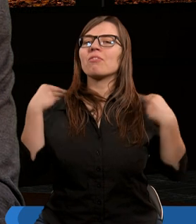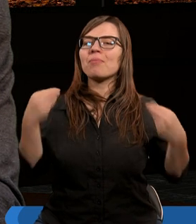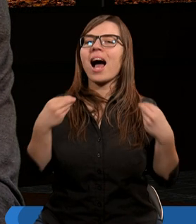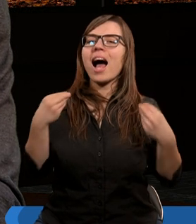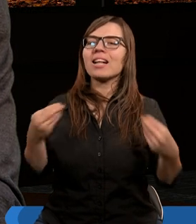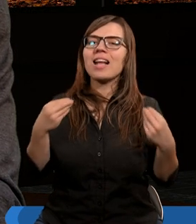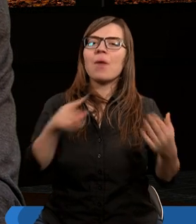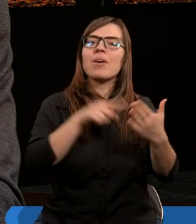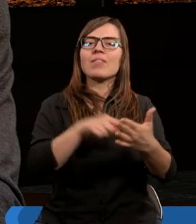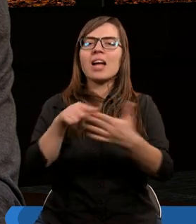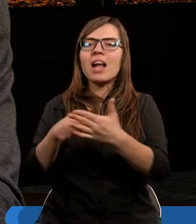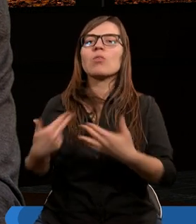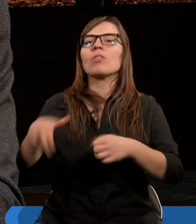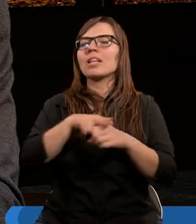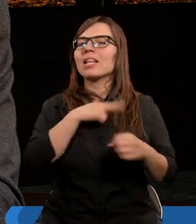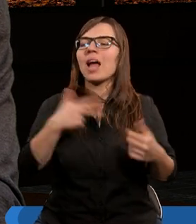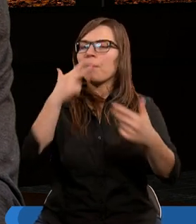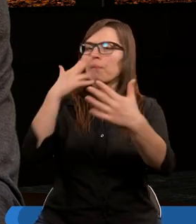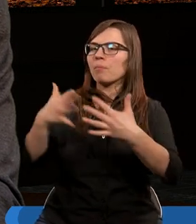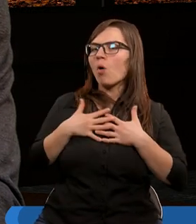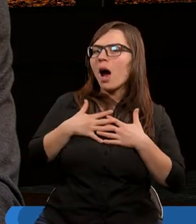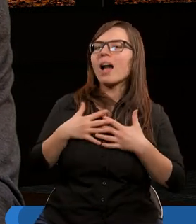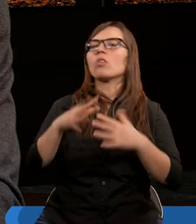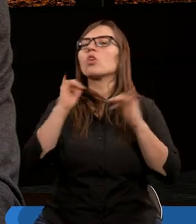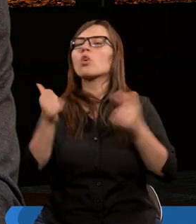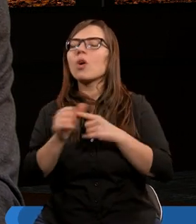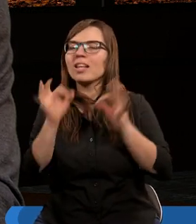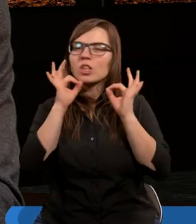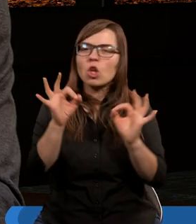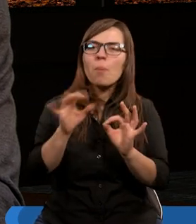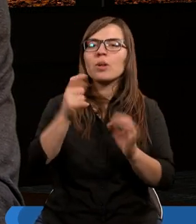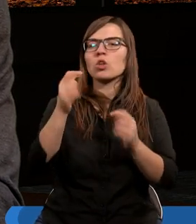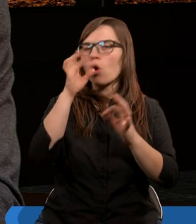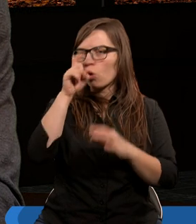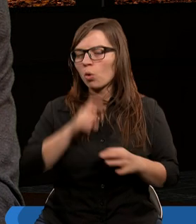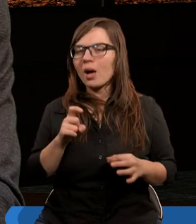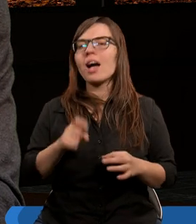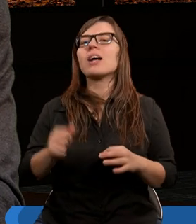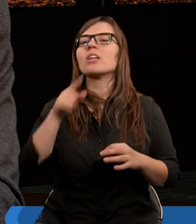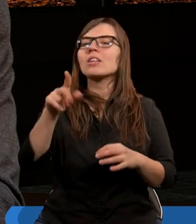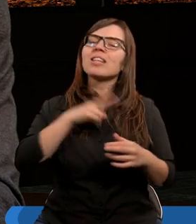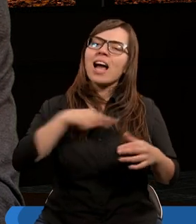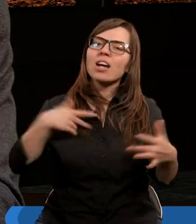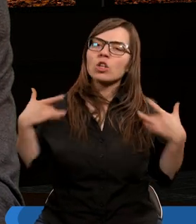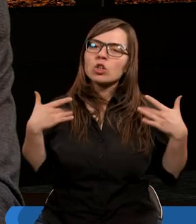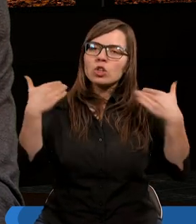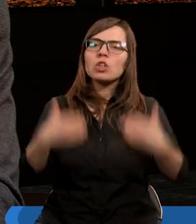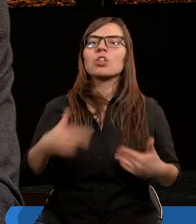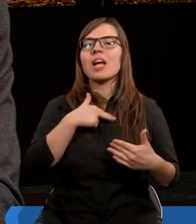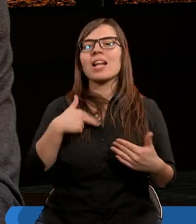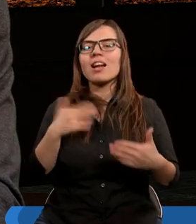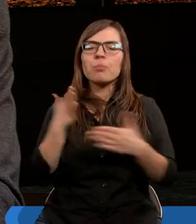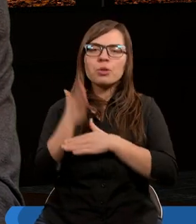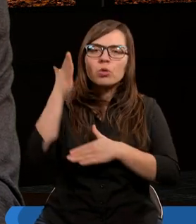wskazówki, które nam pokazują, co jest dobre, a co jest złe dla nas, dla naszego życia, dla naszej